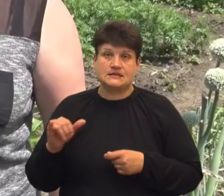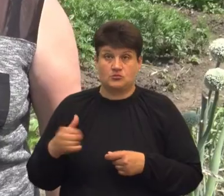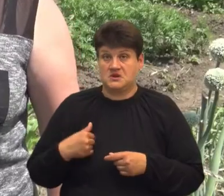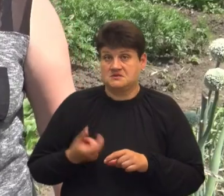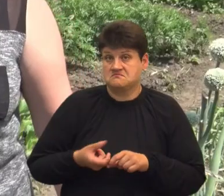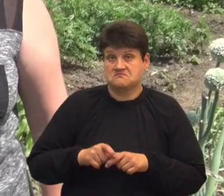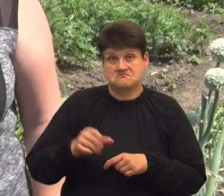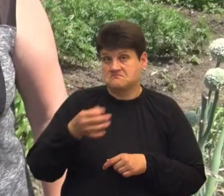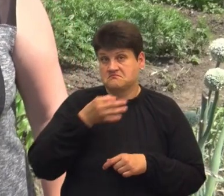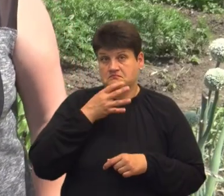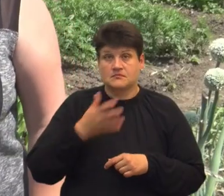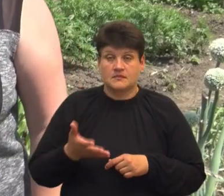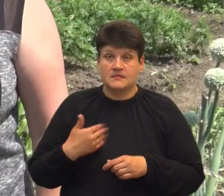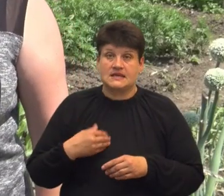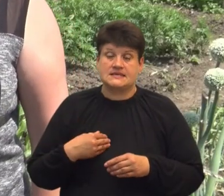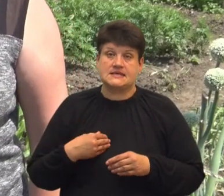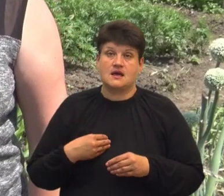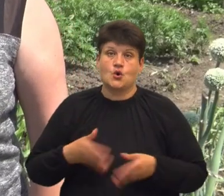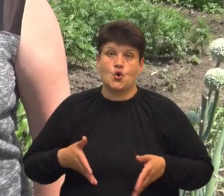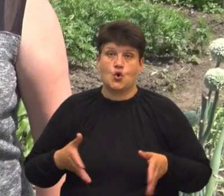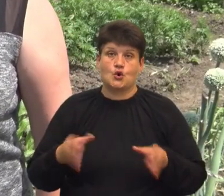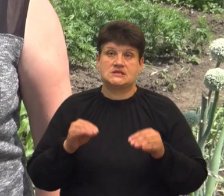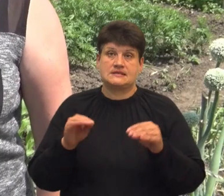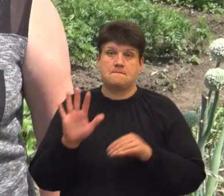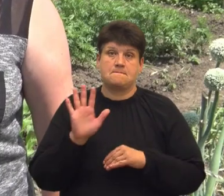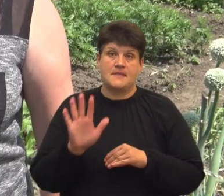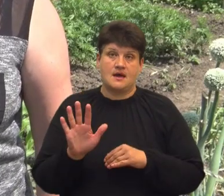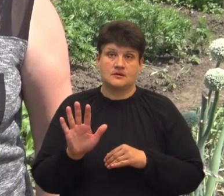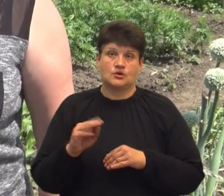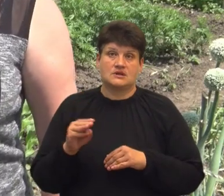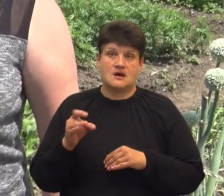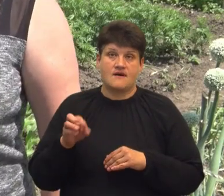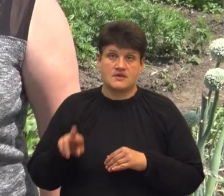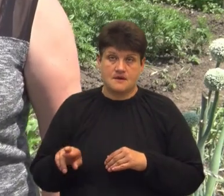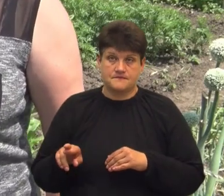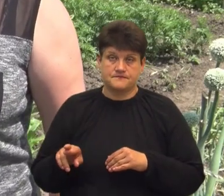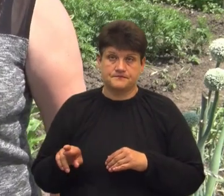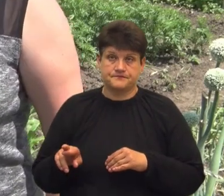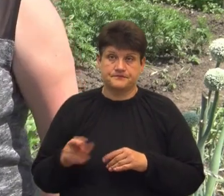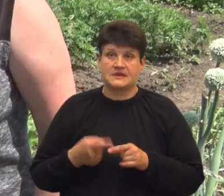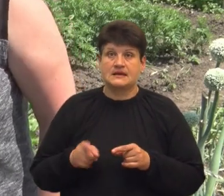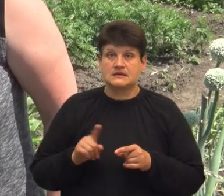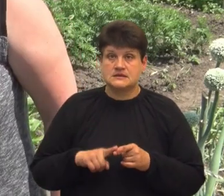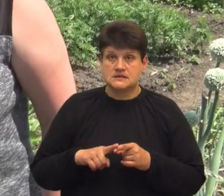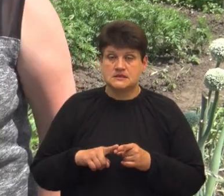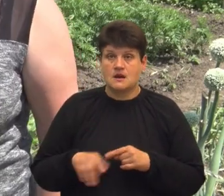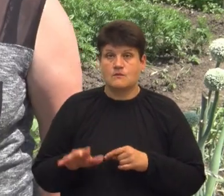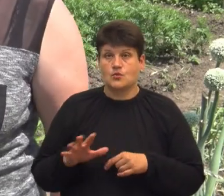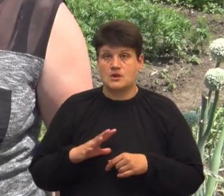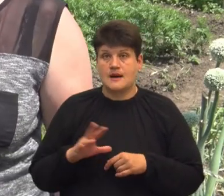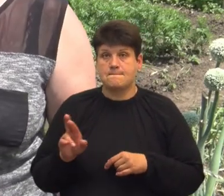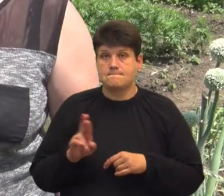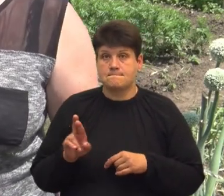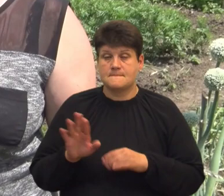Ми цей город засіювали 5 травня. Це якраз була п'ятниця